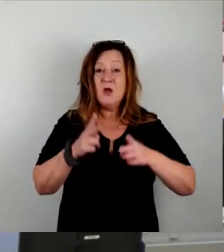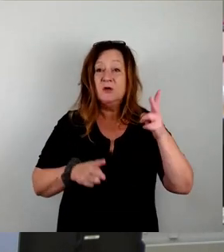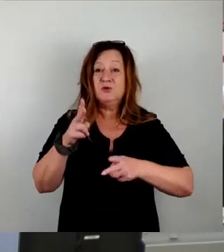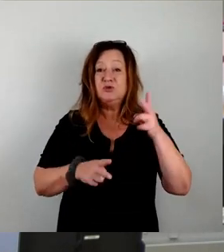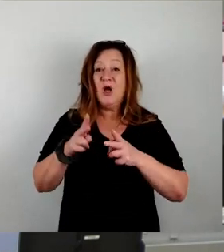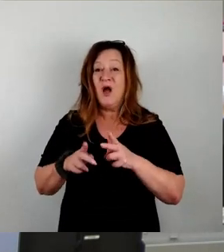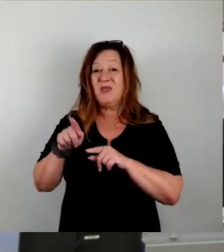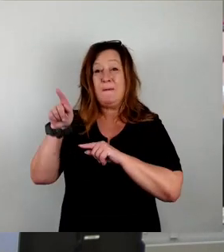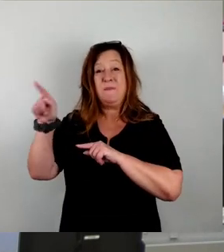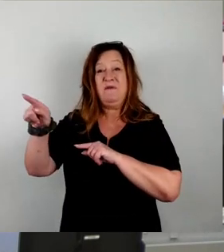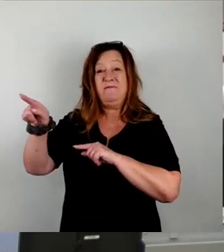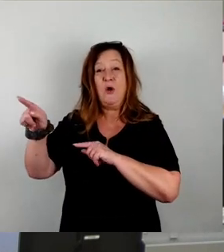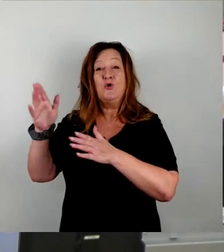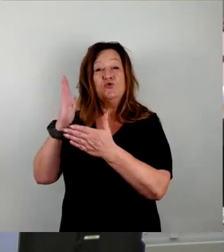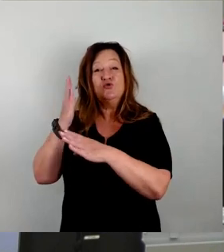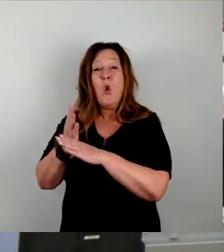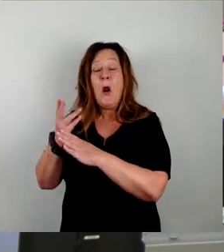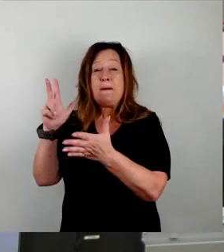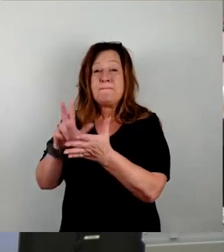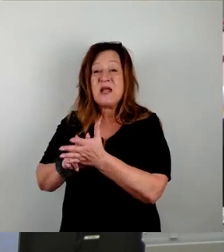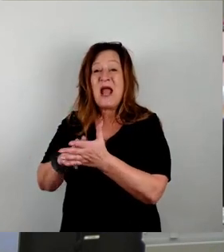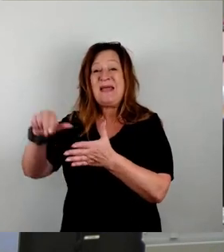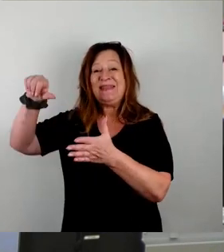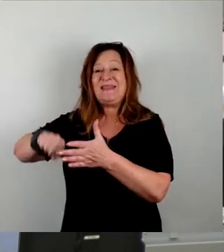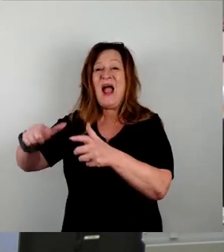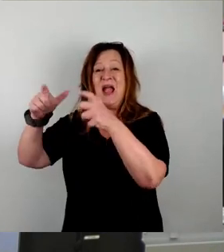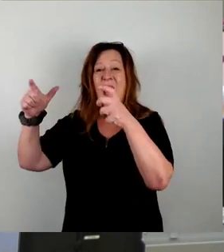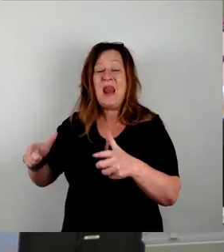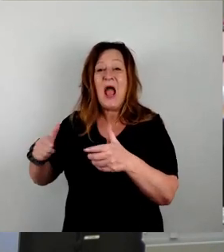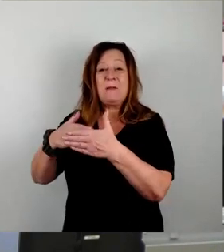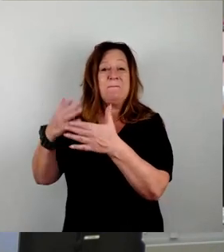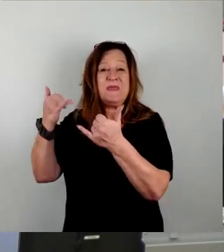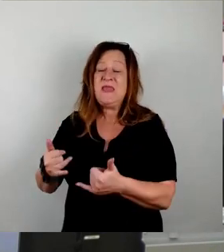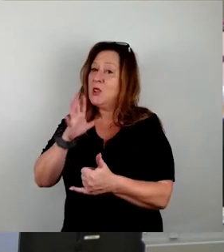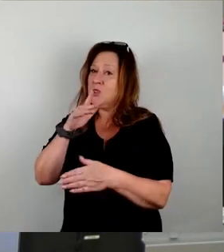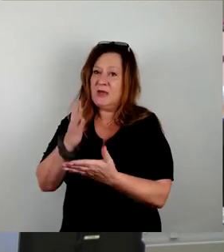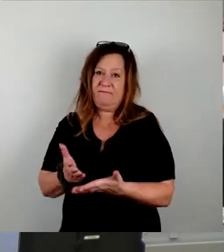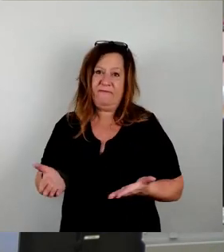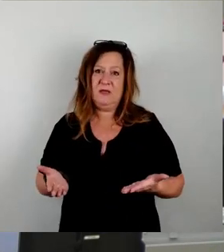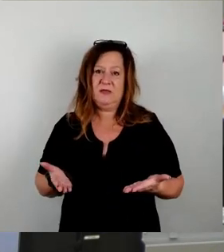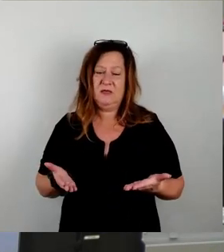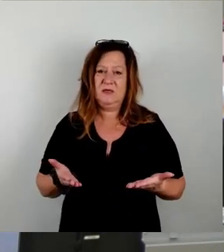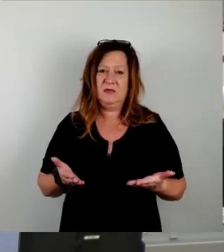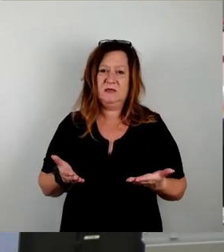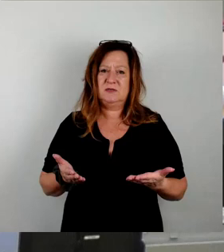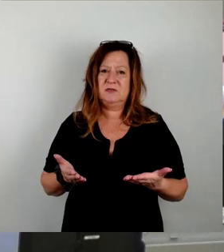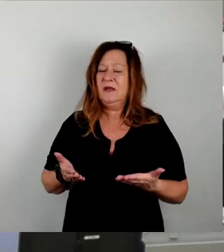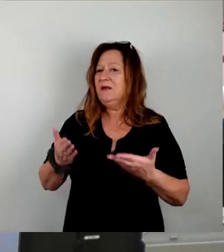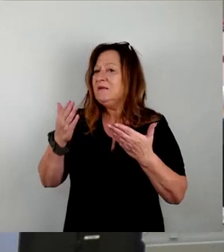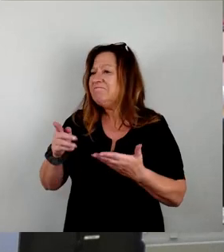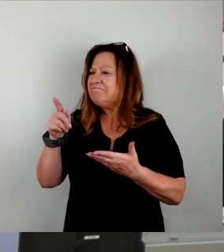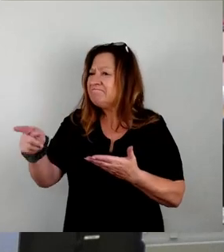wir beschlossen haben, bisher noch nicht weitergekommen ist, weil es das sicher ein, liegt ja auf der Hand, ein essentieller Beitrag